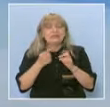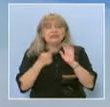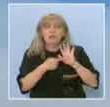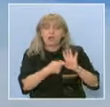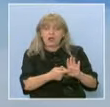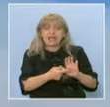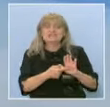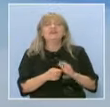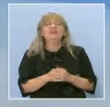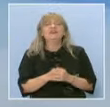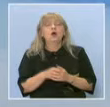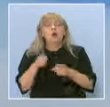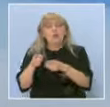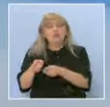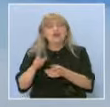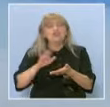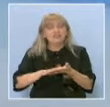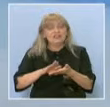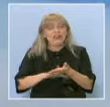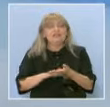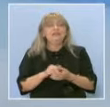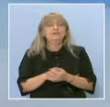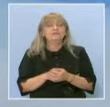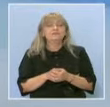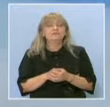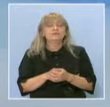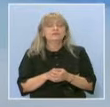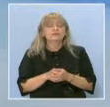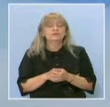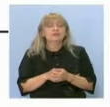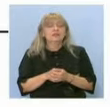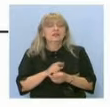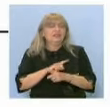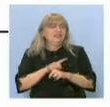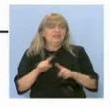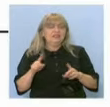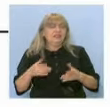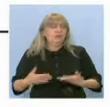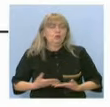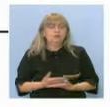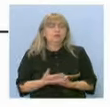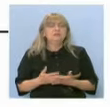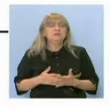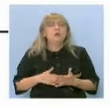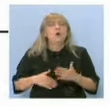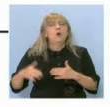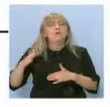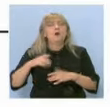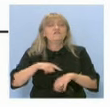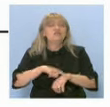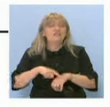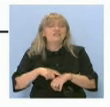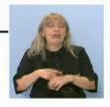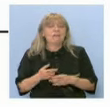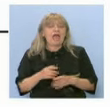данни, 13% от учениците казват, че всъщност не е необходимо повече време за това, така ли? Ами